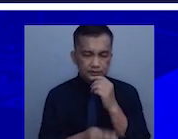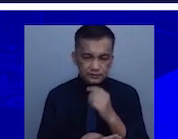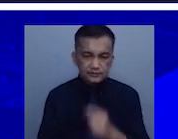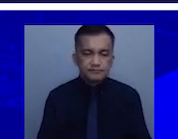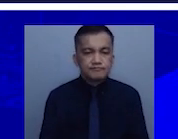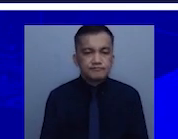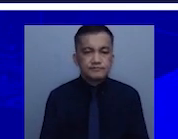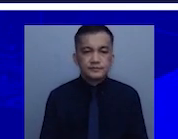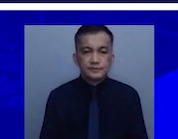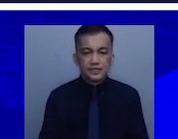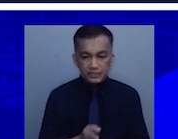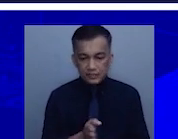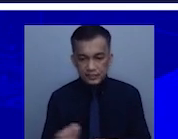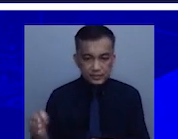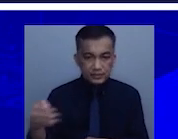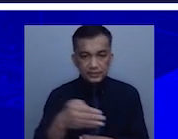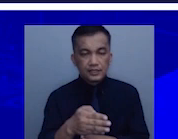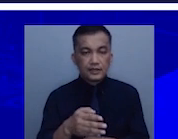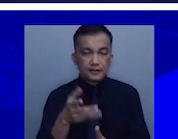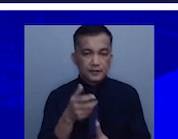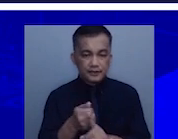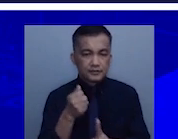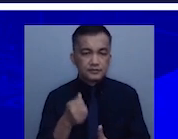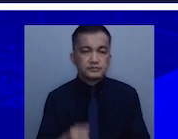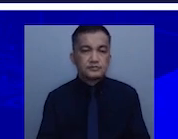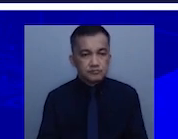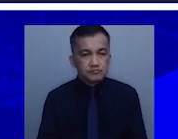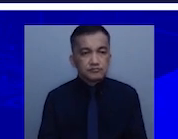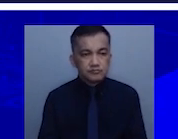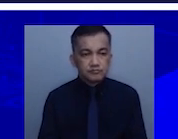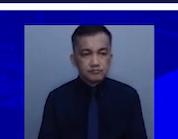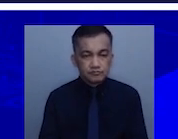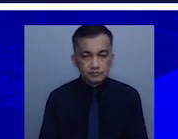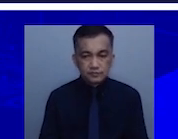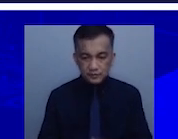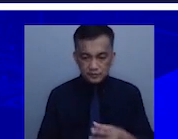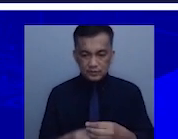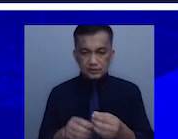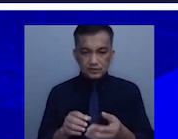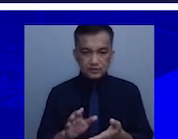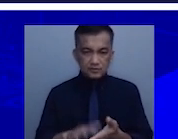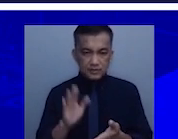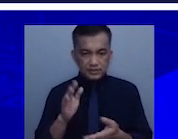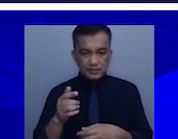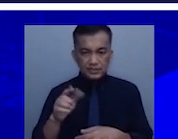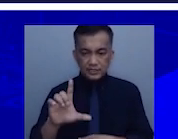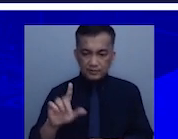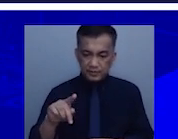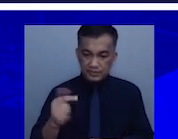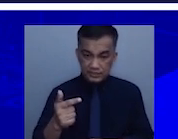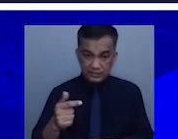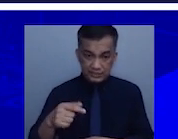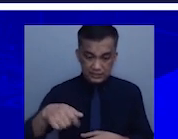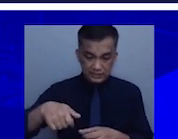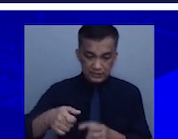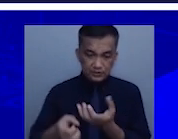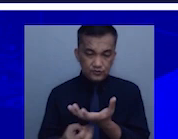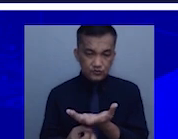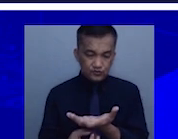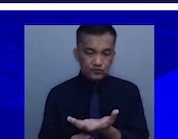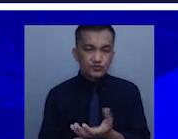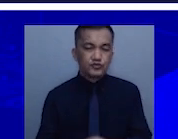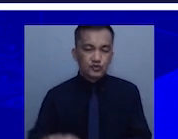indirect effect niya. Plus, of course, tumaas din kasi yung presyo ng LPG. At medyo